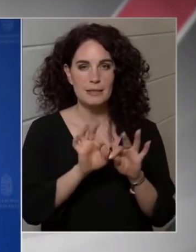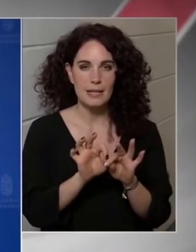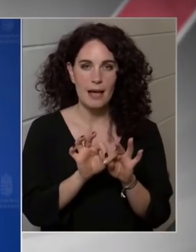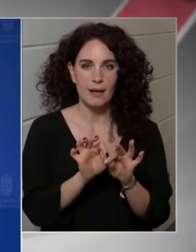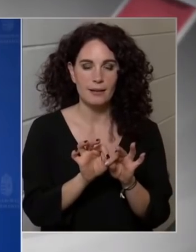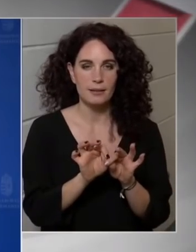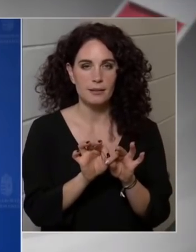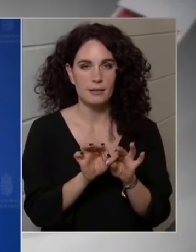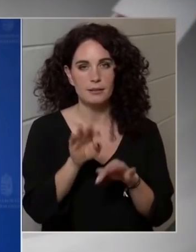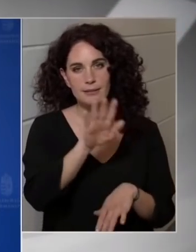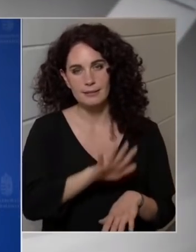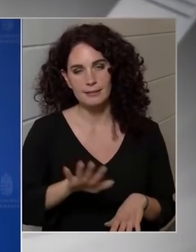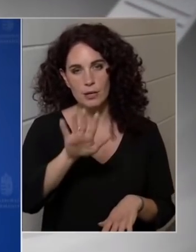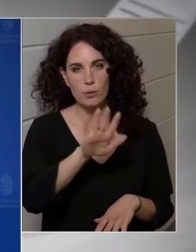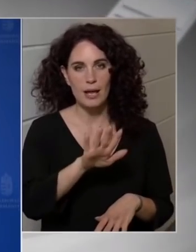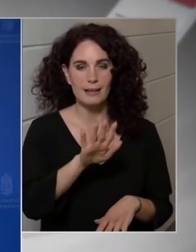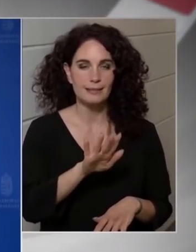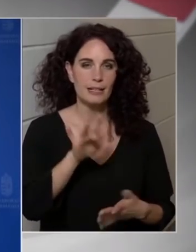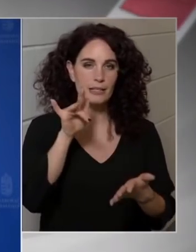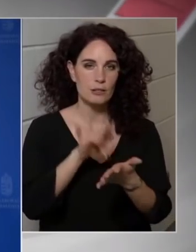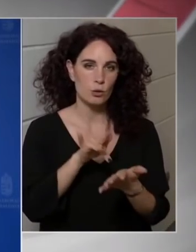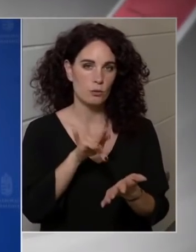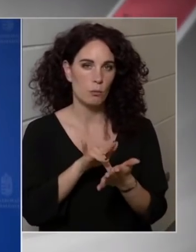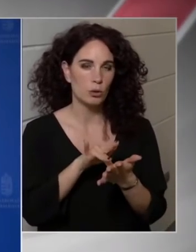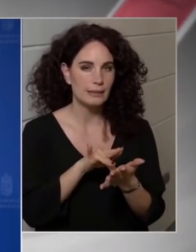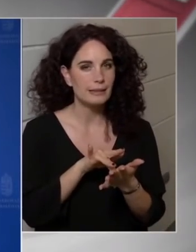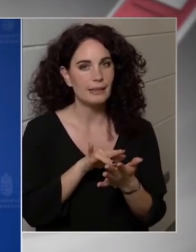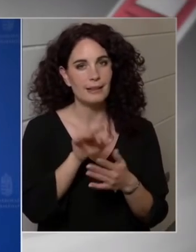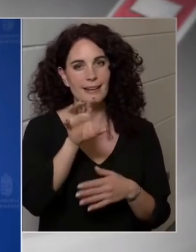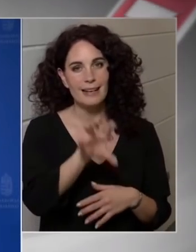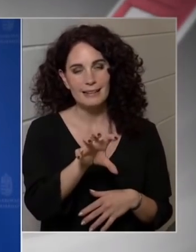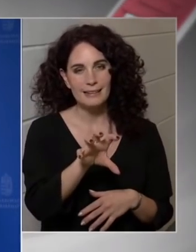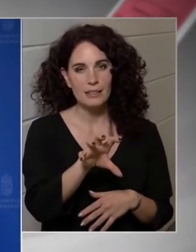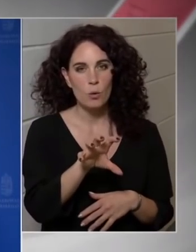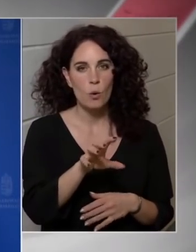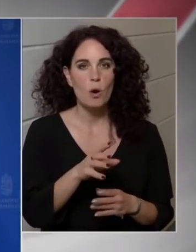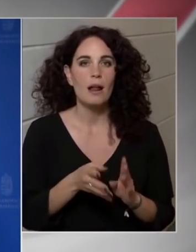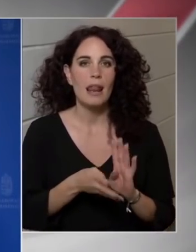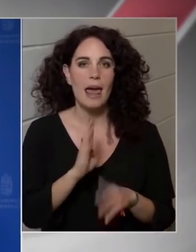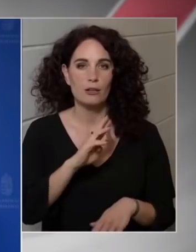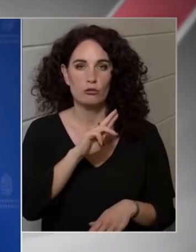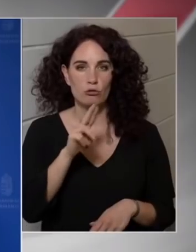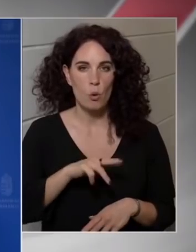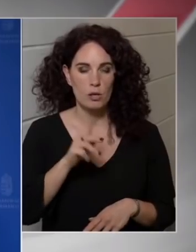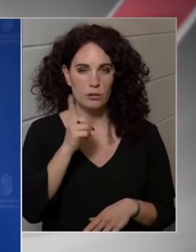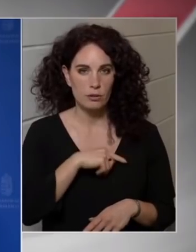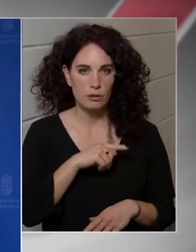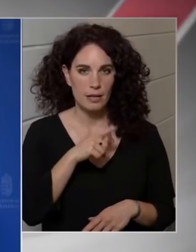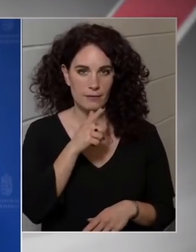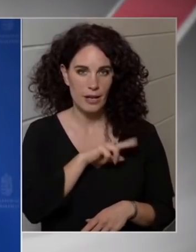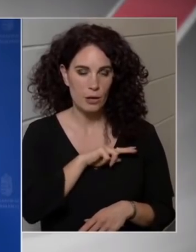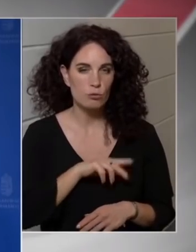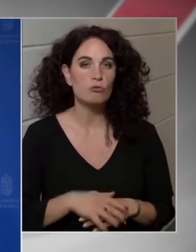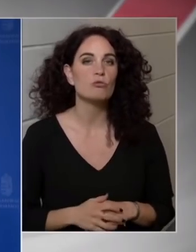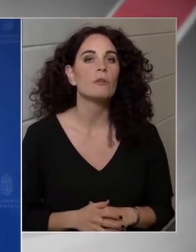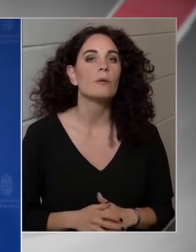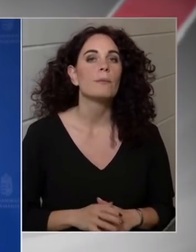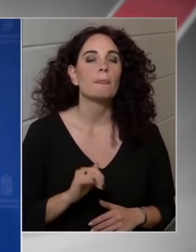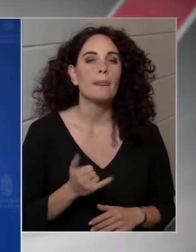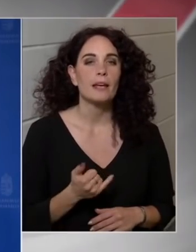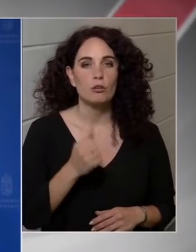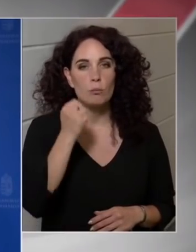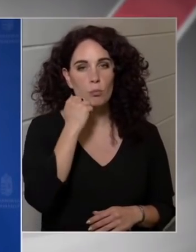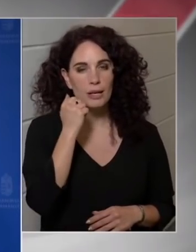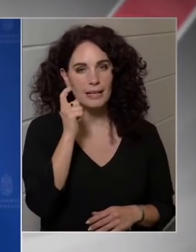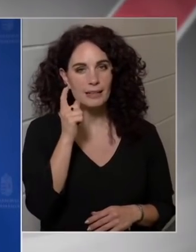területért, tehát itt ez a központi régió Láng Zsolt fog felelni, és még Móring